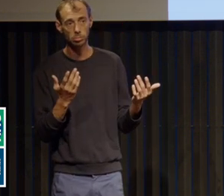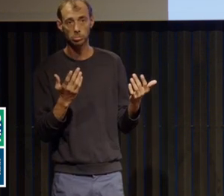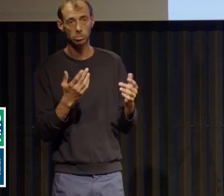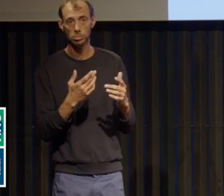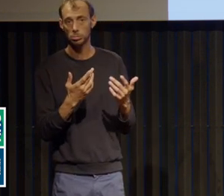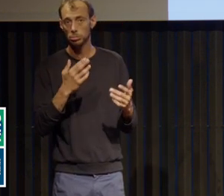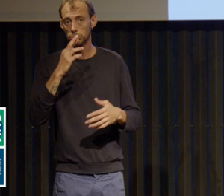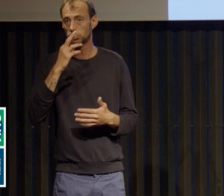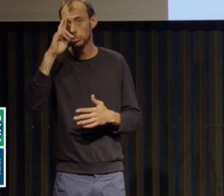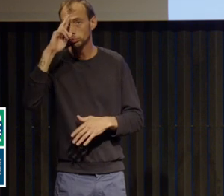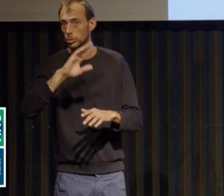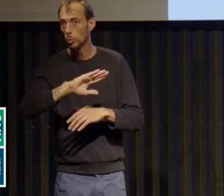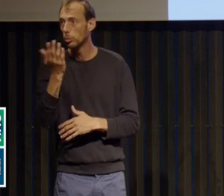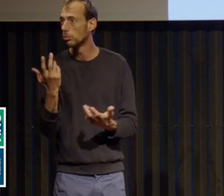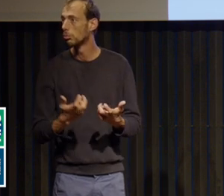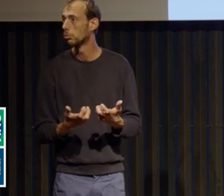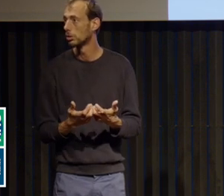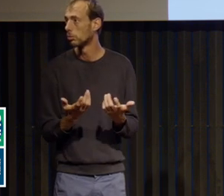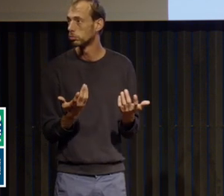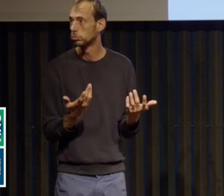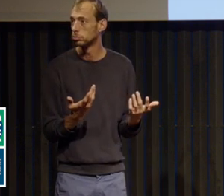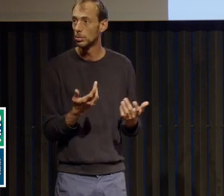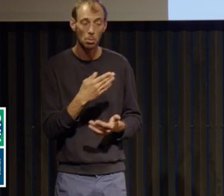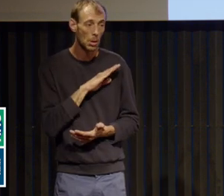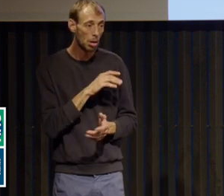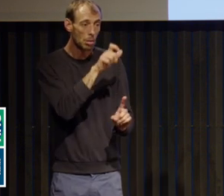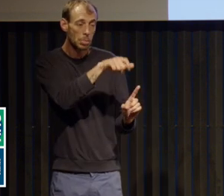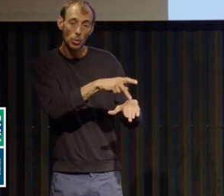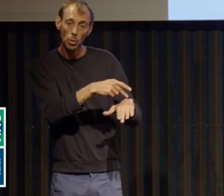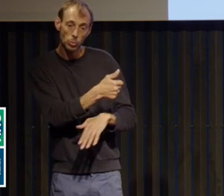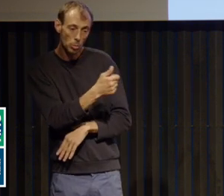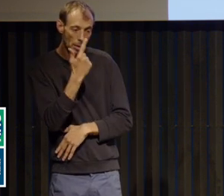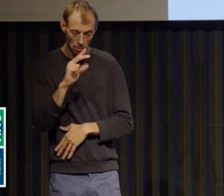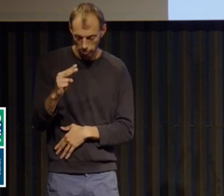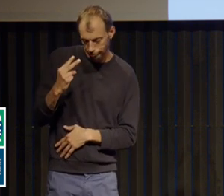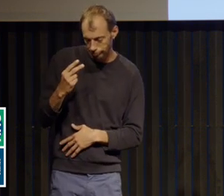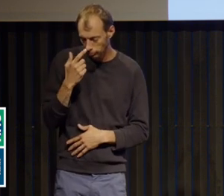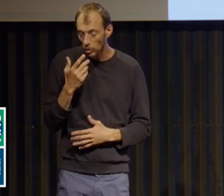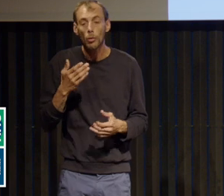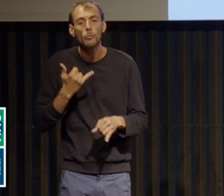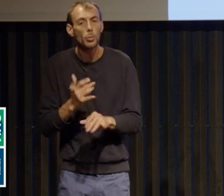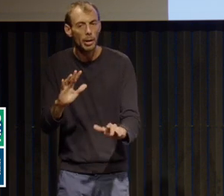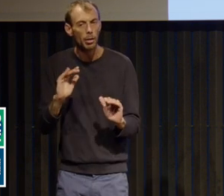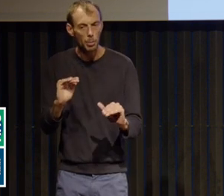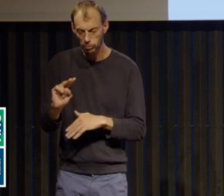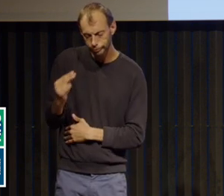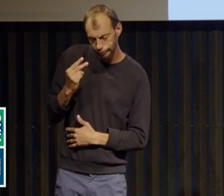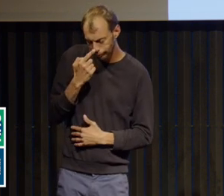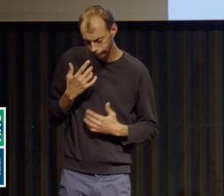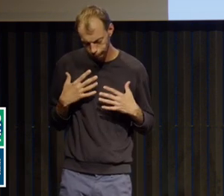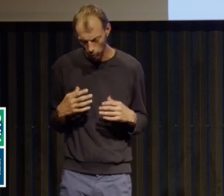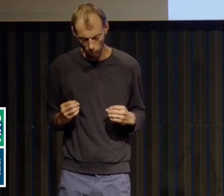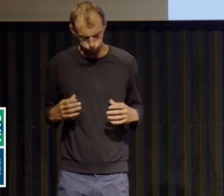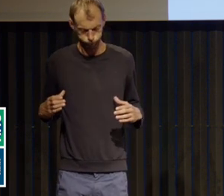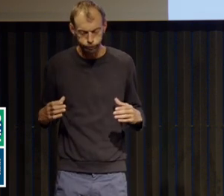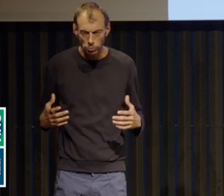l'impression généralement fausse d'être trop gros et de vouloir perdre du poids. On peut très bien avoir, je ne pas, une